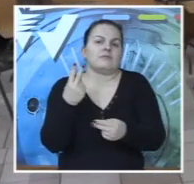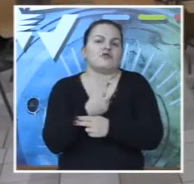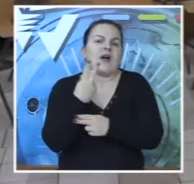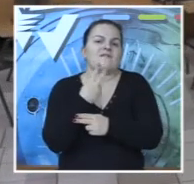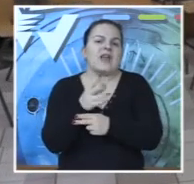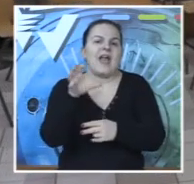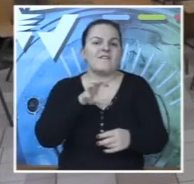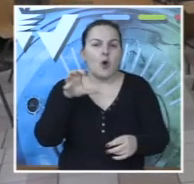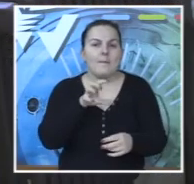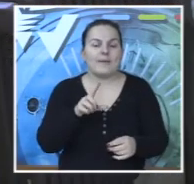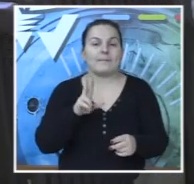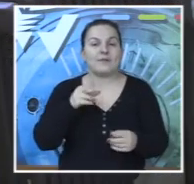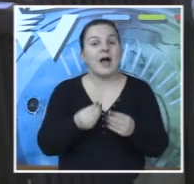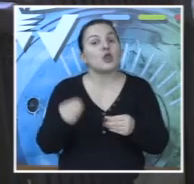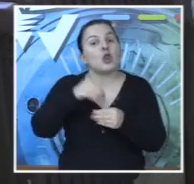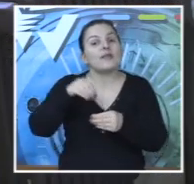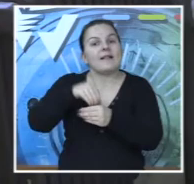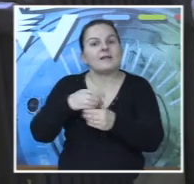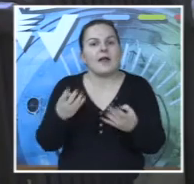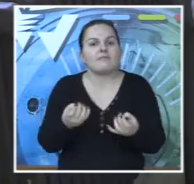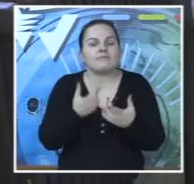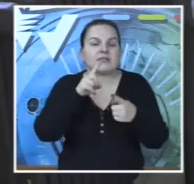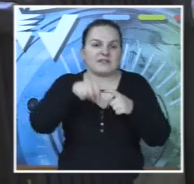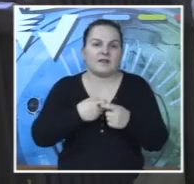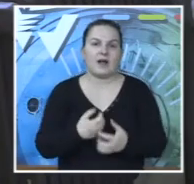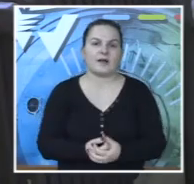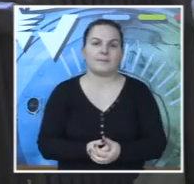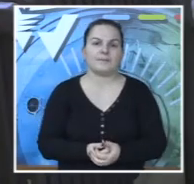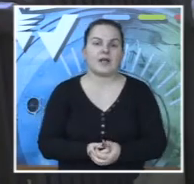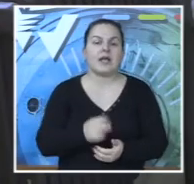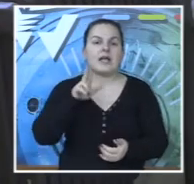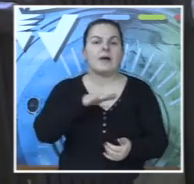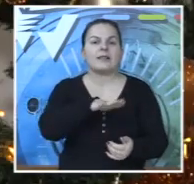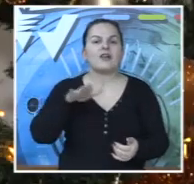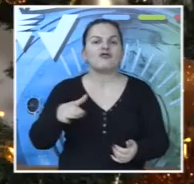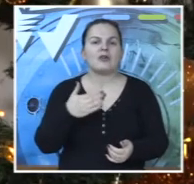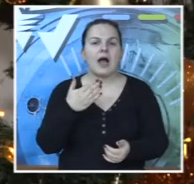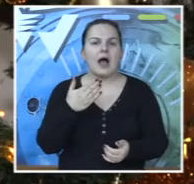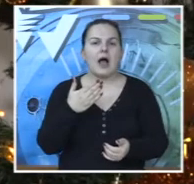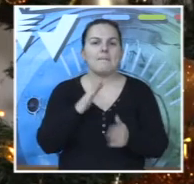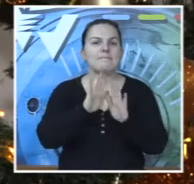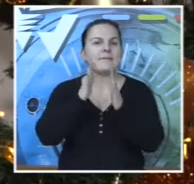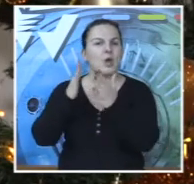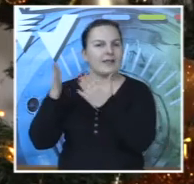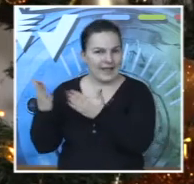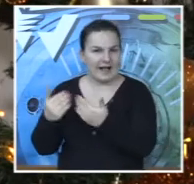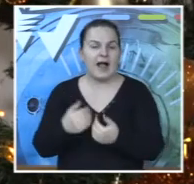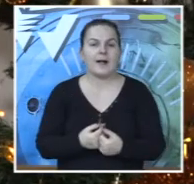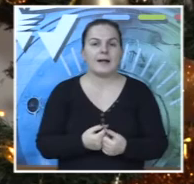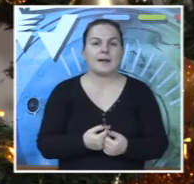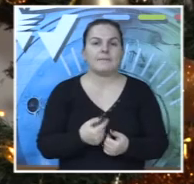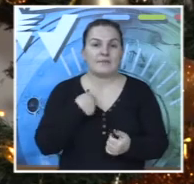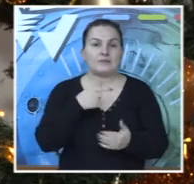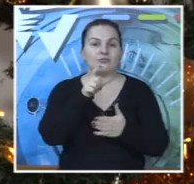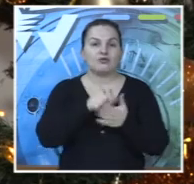Evrope najmladji sagovornik uverio se i u dodatne pogodnosti. Začioj bibliotec dok ja sad mislim